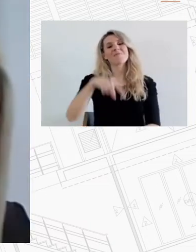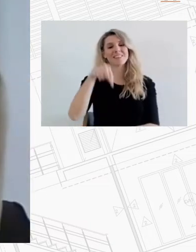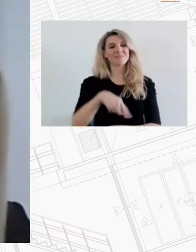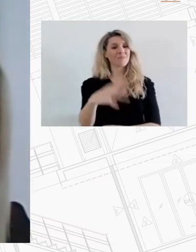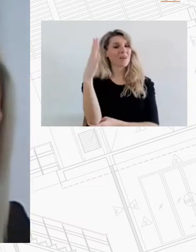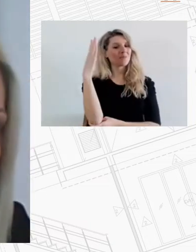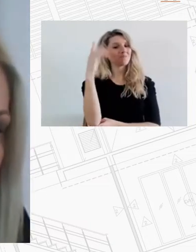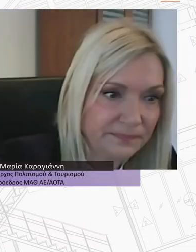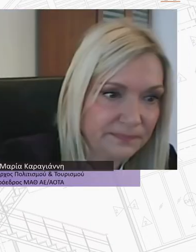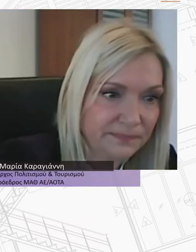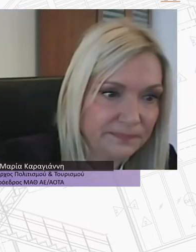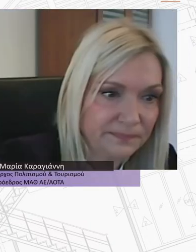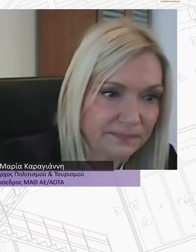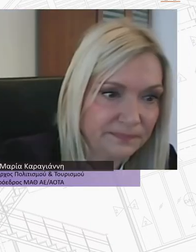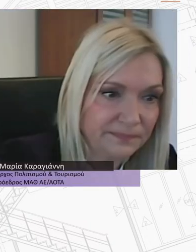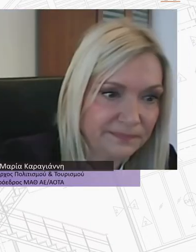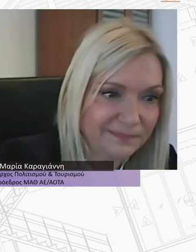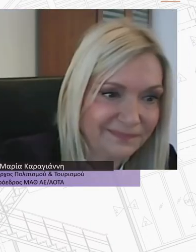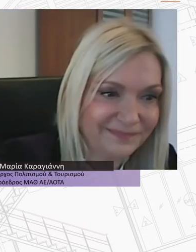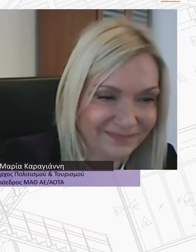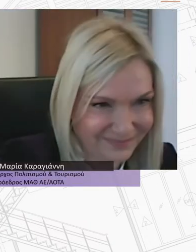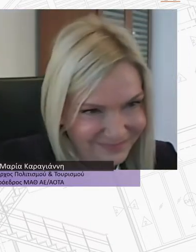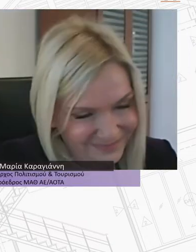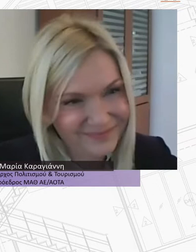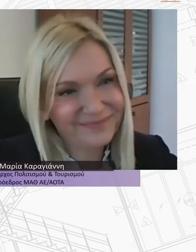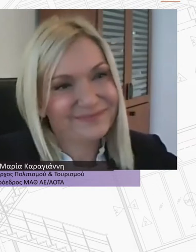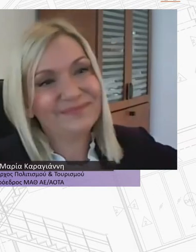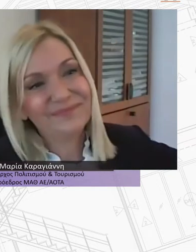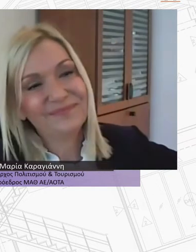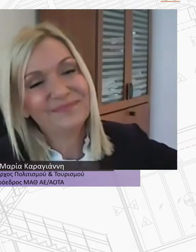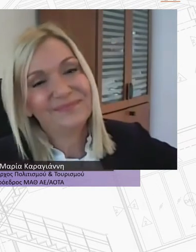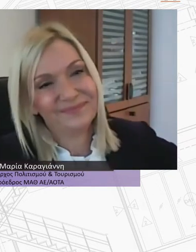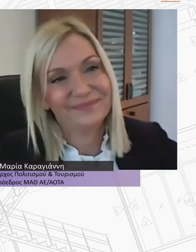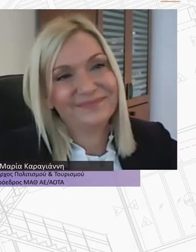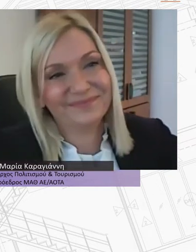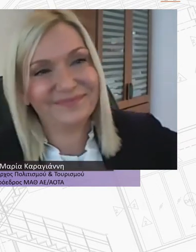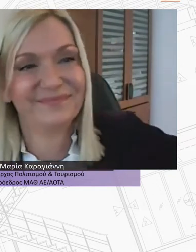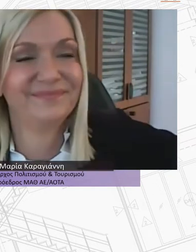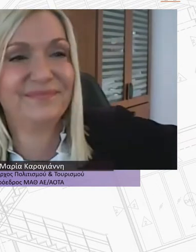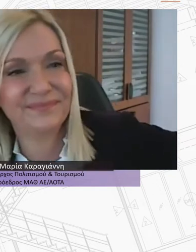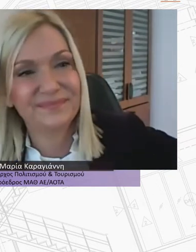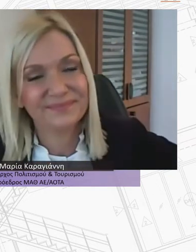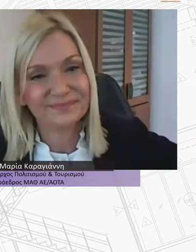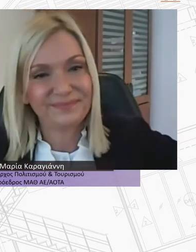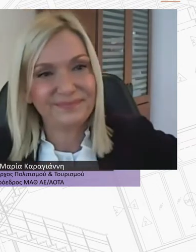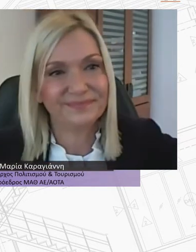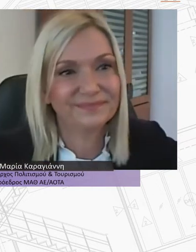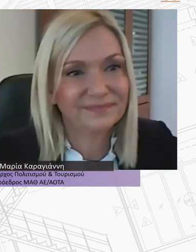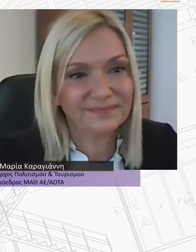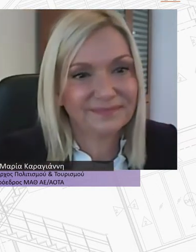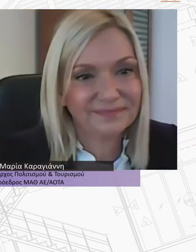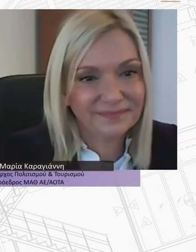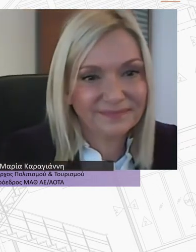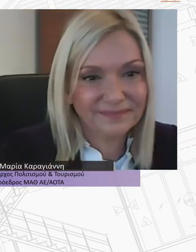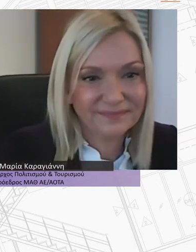Εμείς ευχαριστούμε κυρία Καραγιάνικη που ήσασταν και ακριβώς μέσα στον προβλεπόμενο χρόνο του χαιρετισμού. Ο επόμενος θα δώσω τον λόγο για να